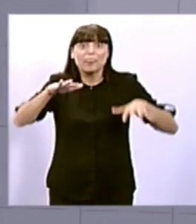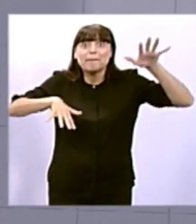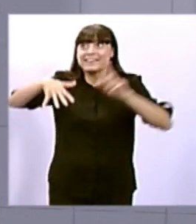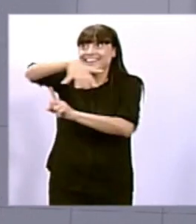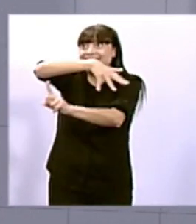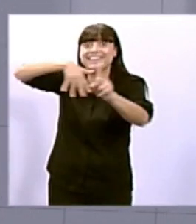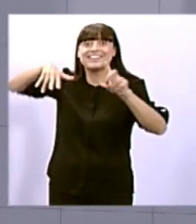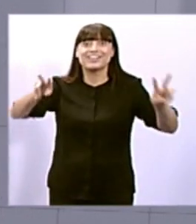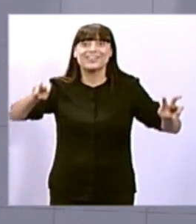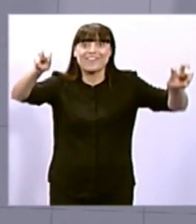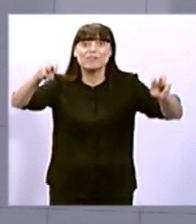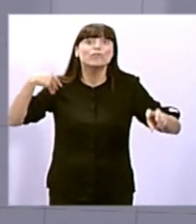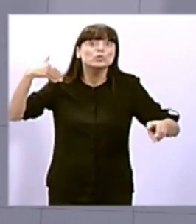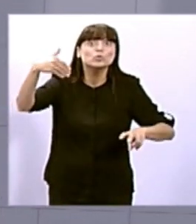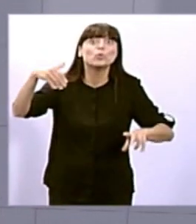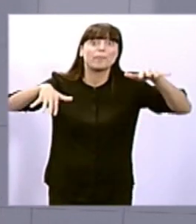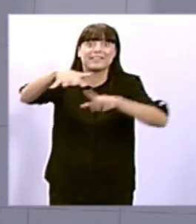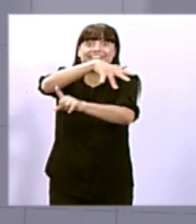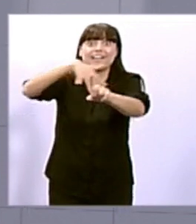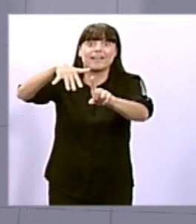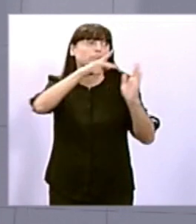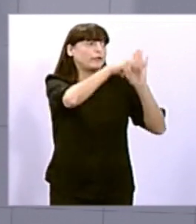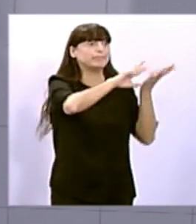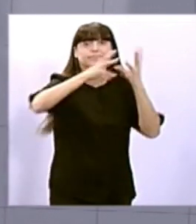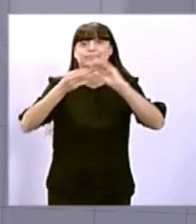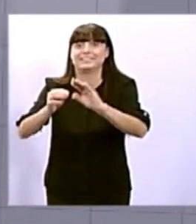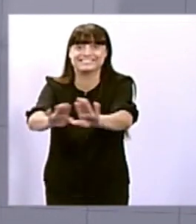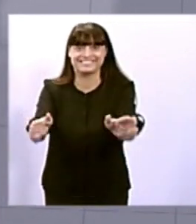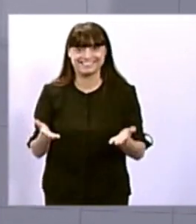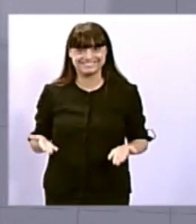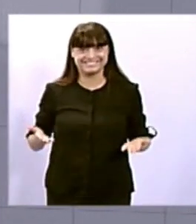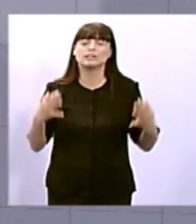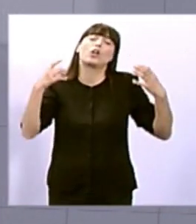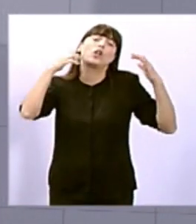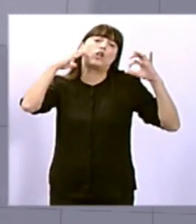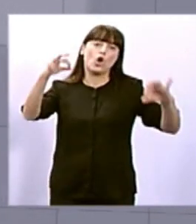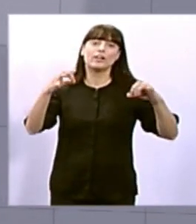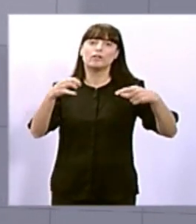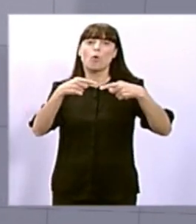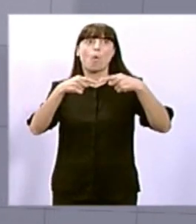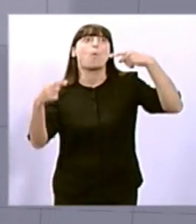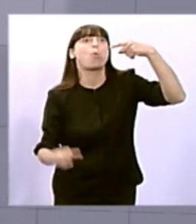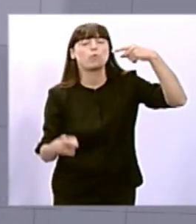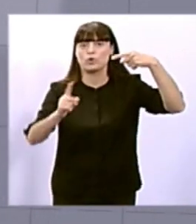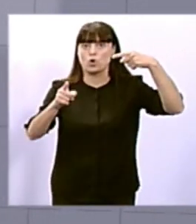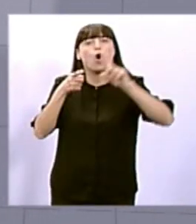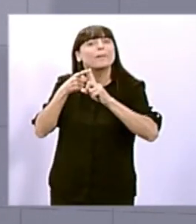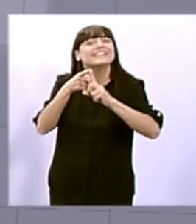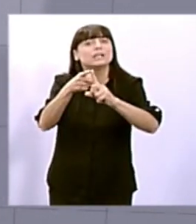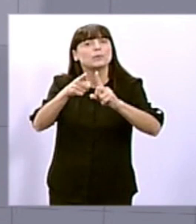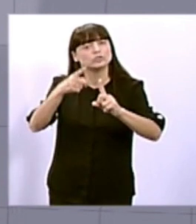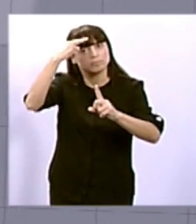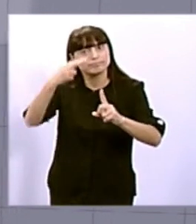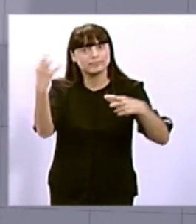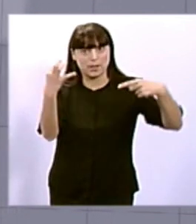temps, al nou context. I, per tant, què vol dir? Que, en tot cas, s'hauran de complir uns objectius, de dèficit, però també és evident